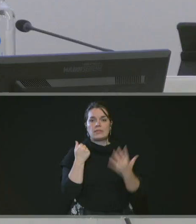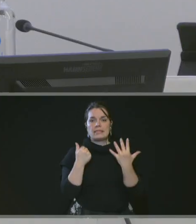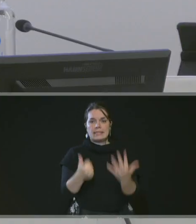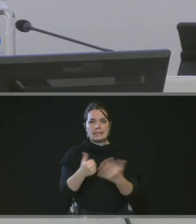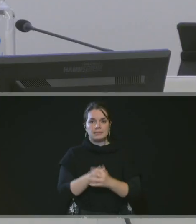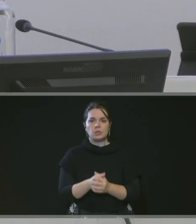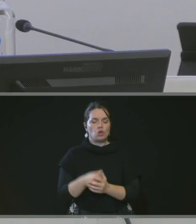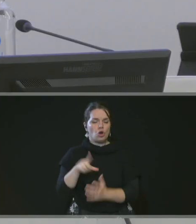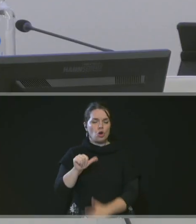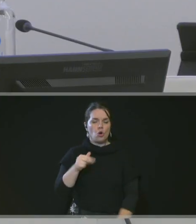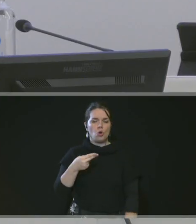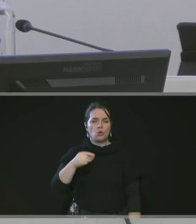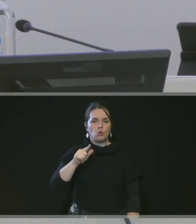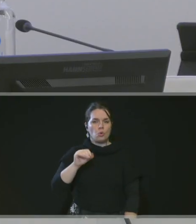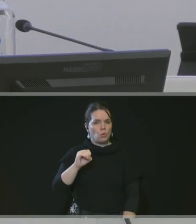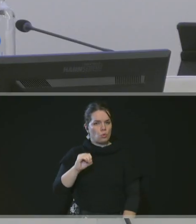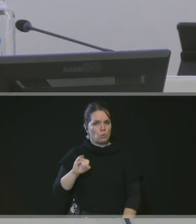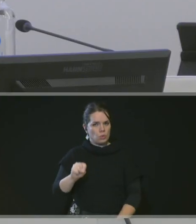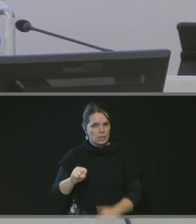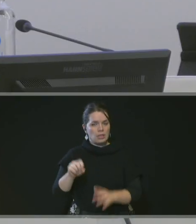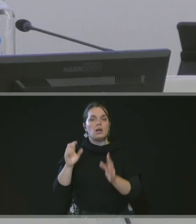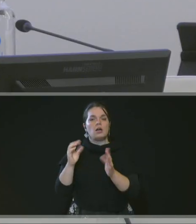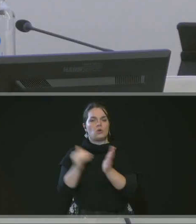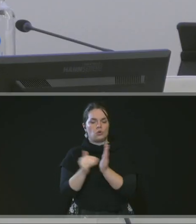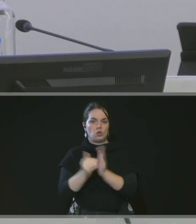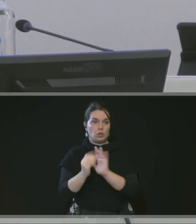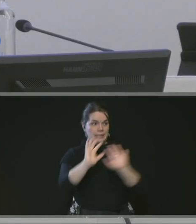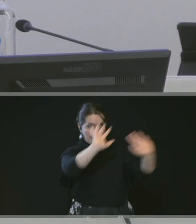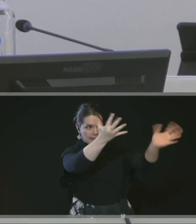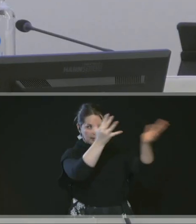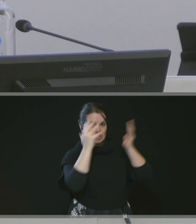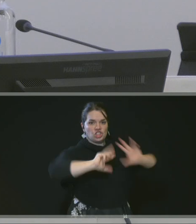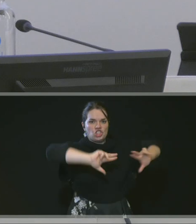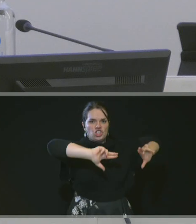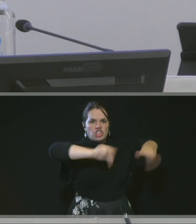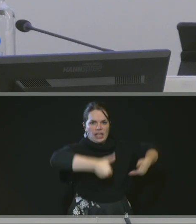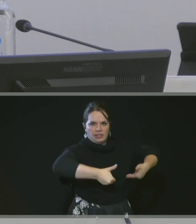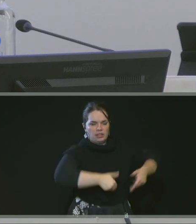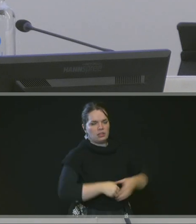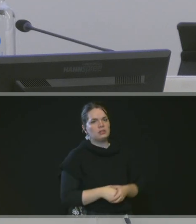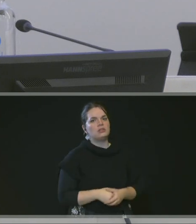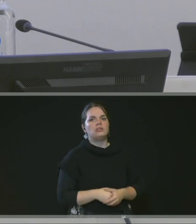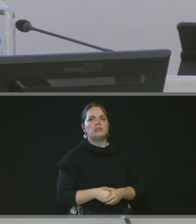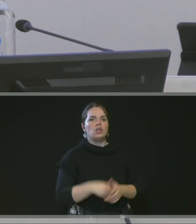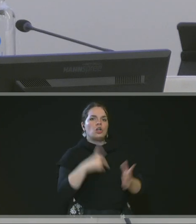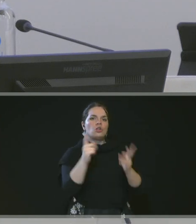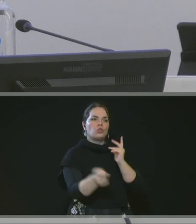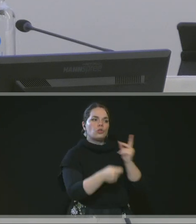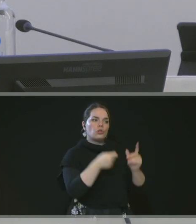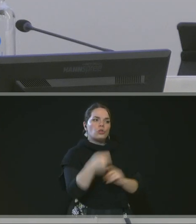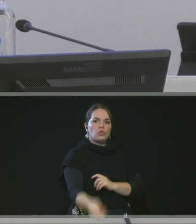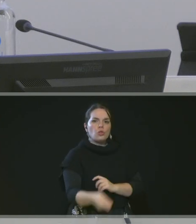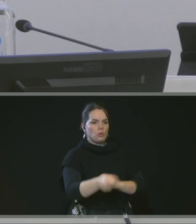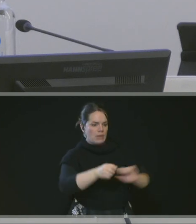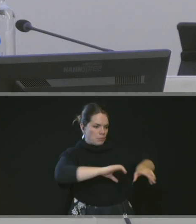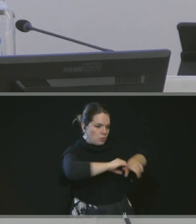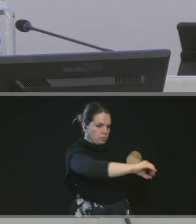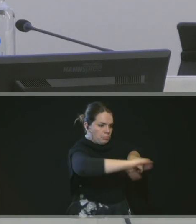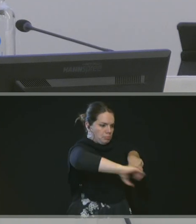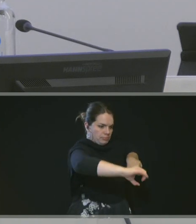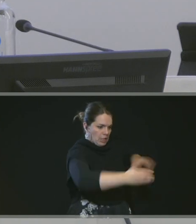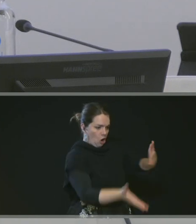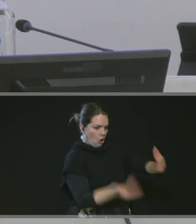Hugo Langlois. Là, c'est la charte forestière du territoire avec une opération de débardage à cheval et puis un cheminement